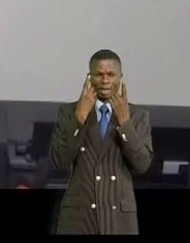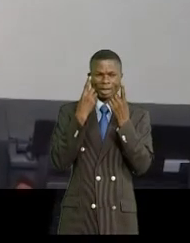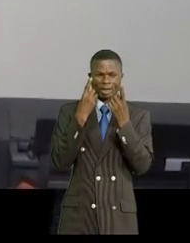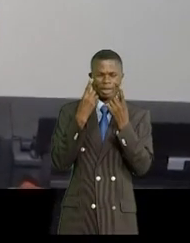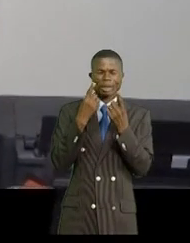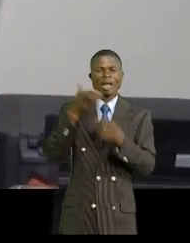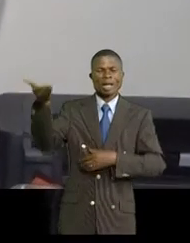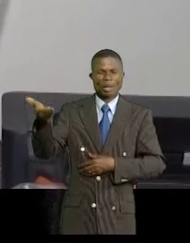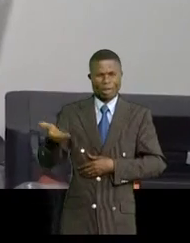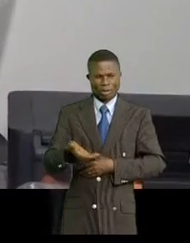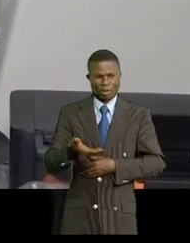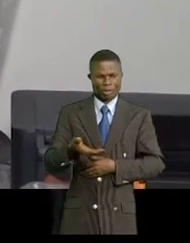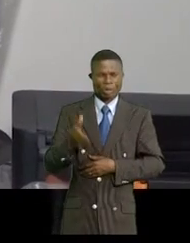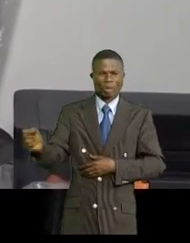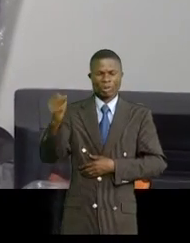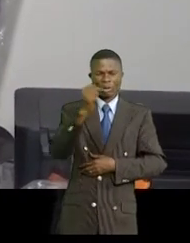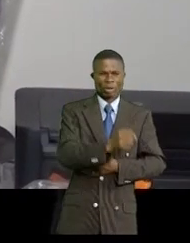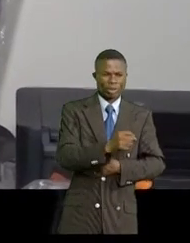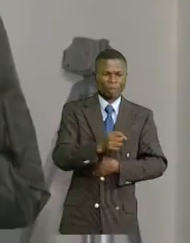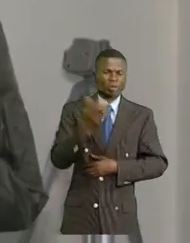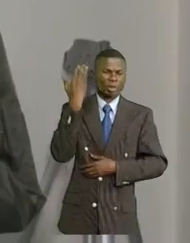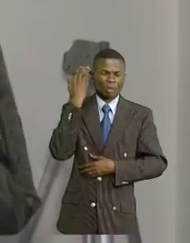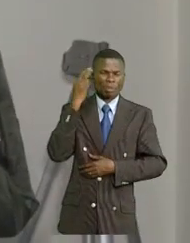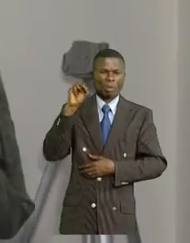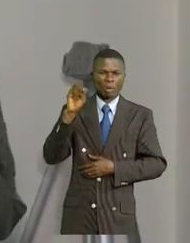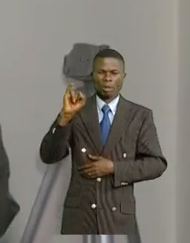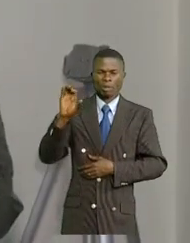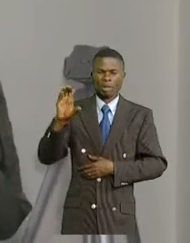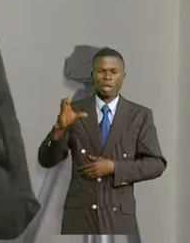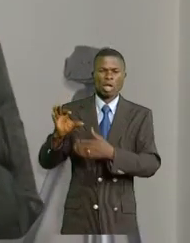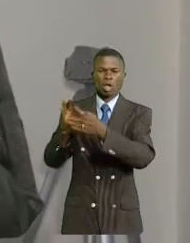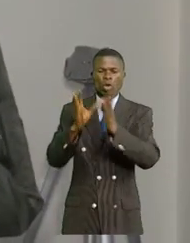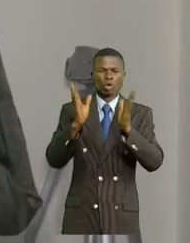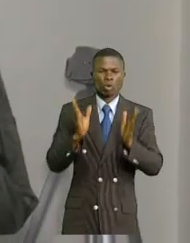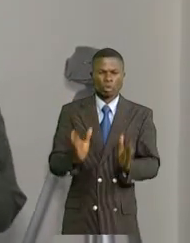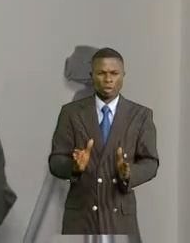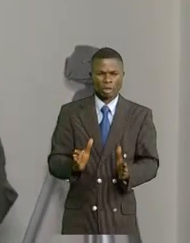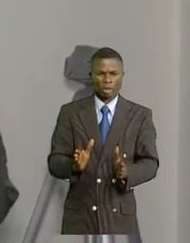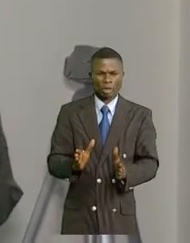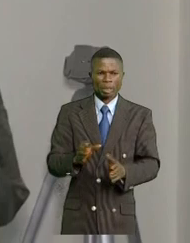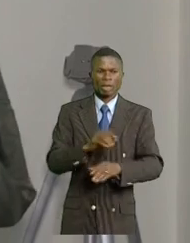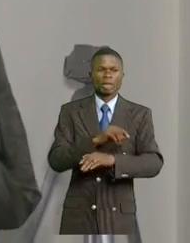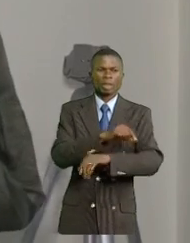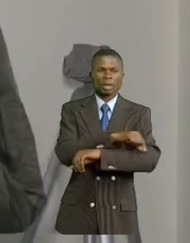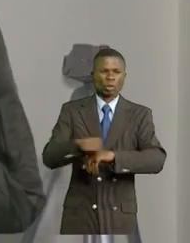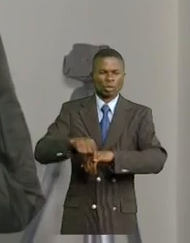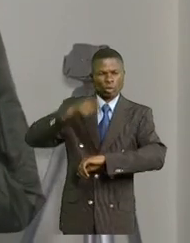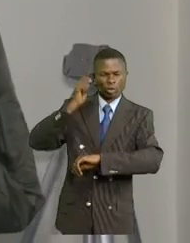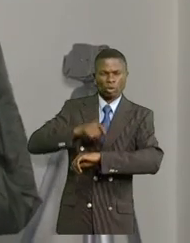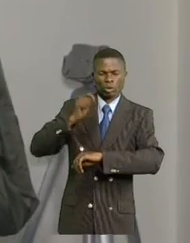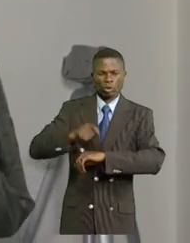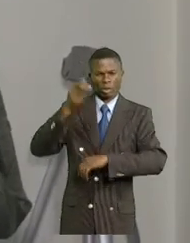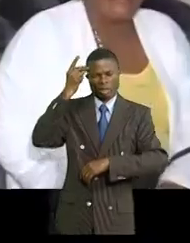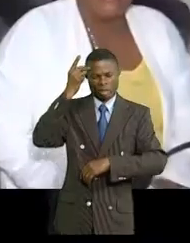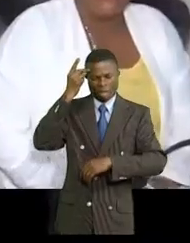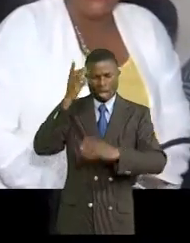été réservée avec la nomination de M. Michel Kiyapam comme coordonnateur pour servir des traits d'union entre Kinshasa